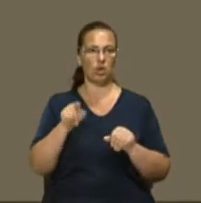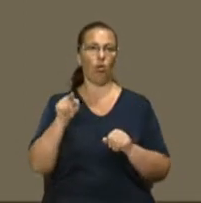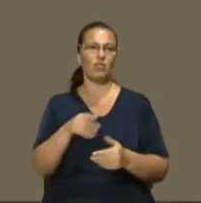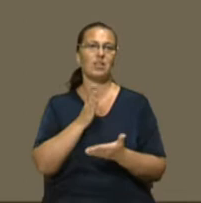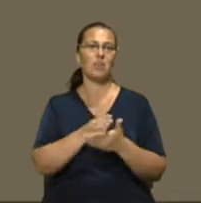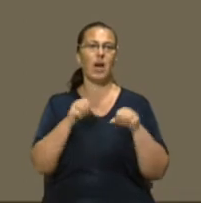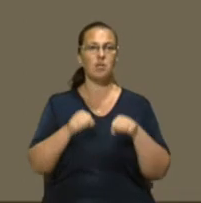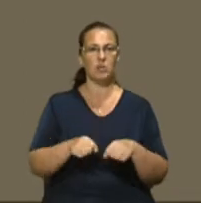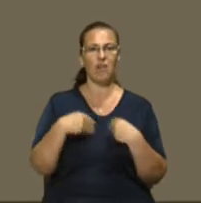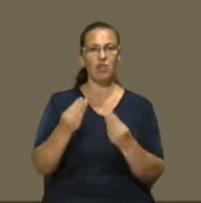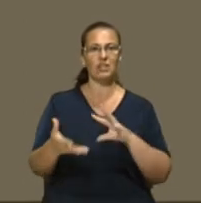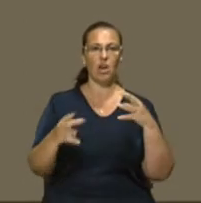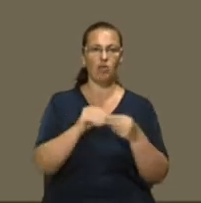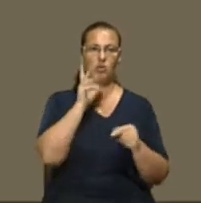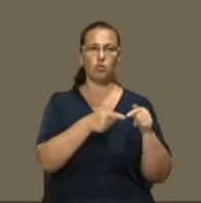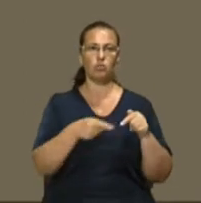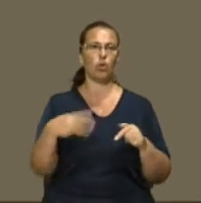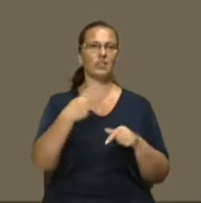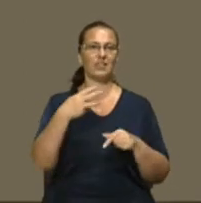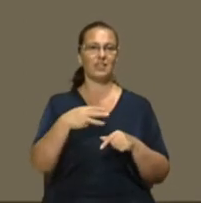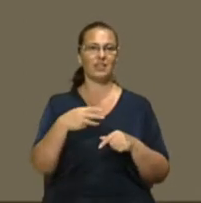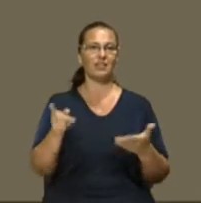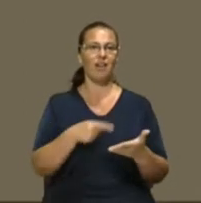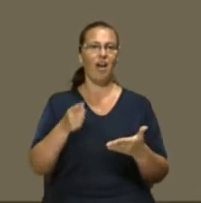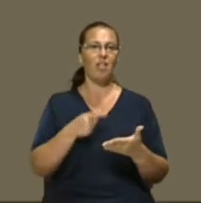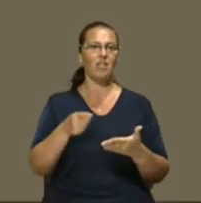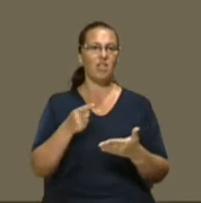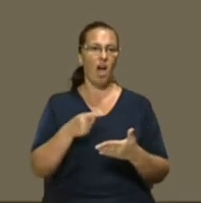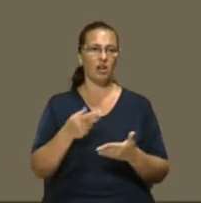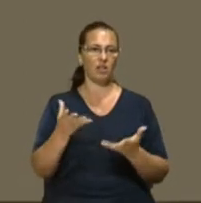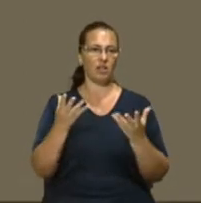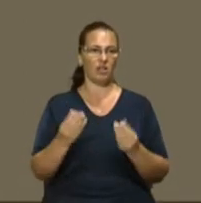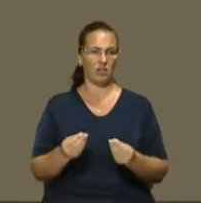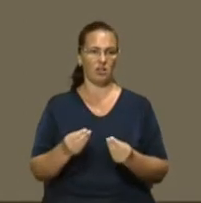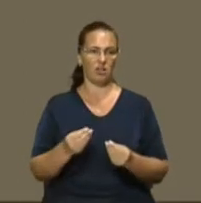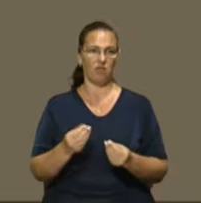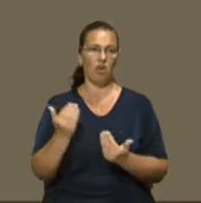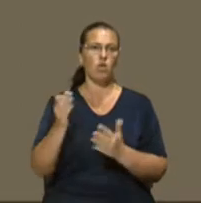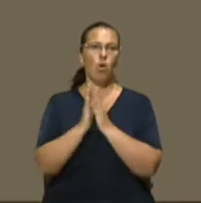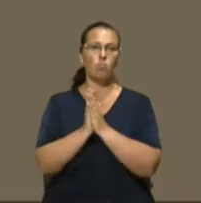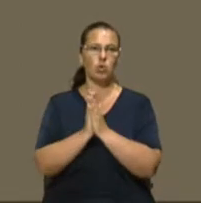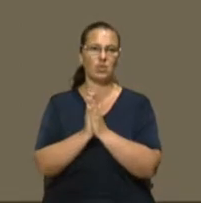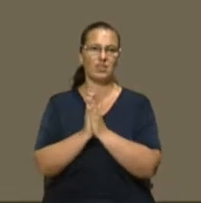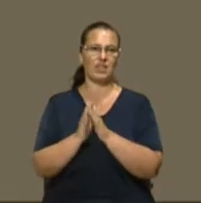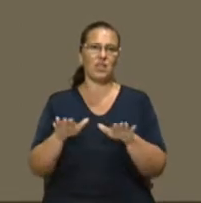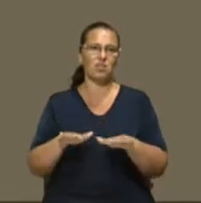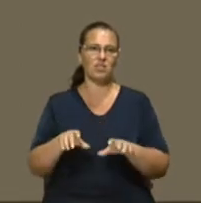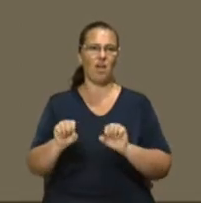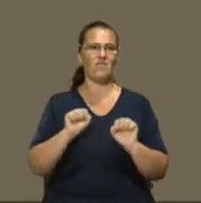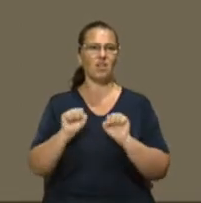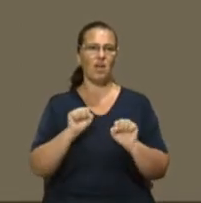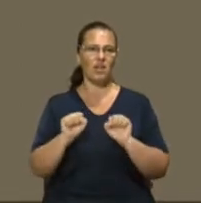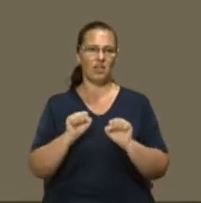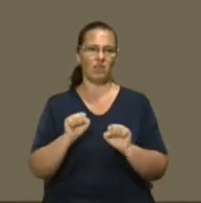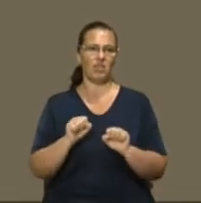надати висновок впродовж 30 календарних днів. Його просили багато людей, і місцевого керівництва,